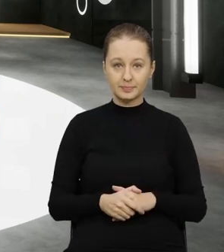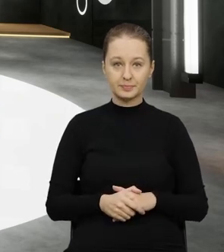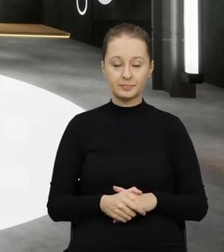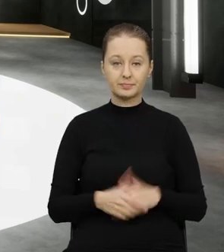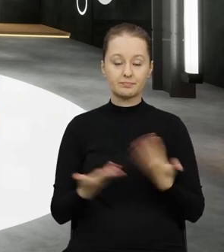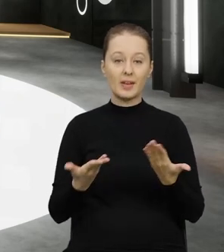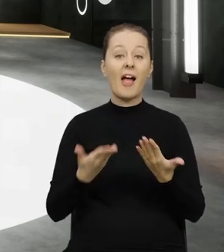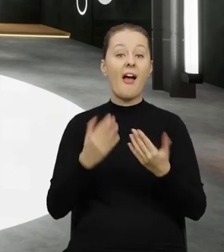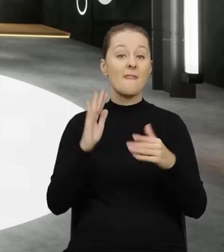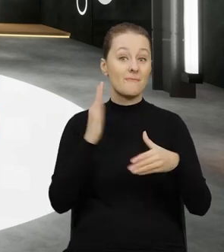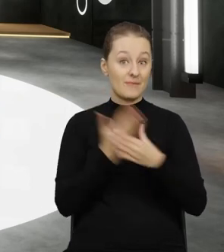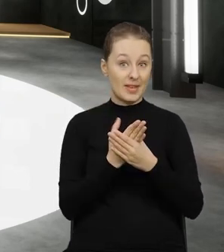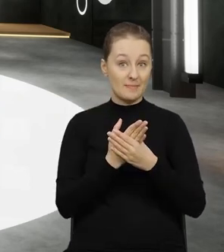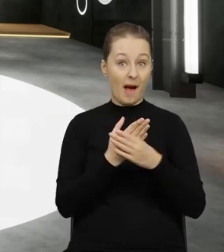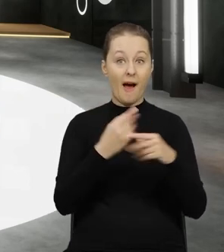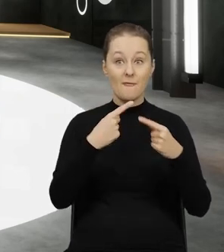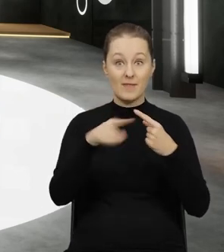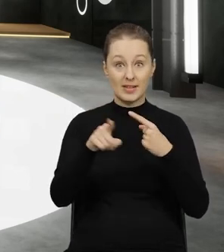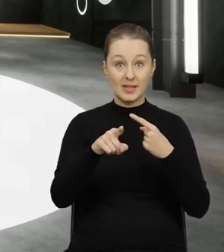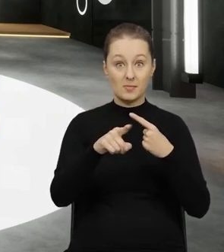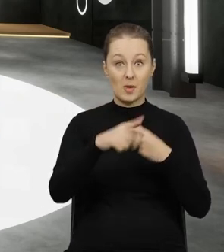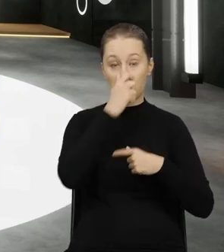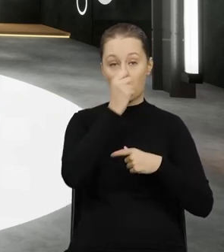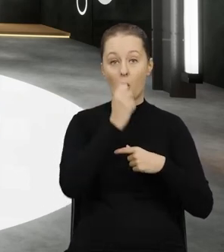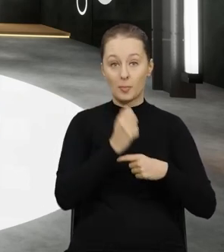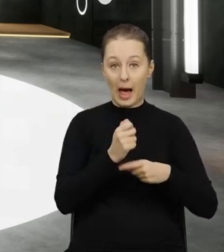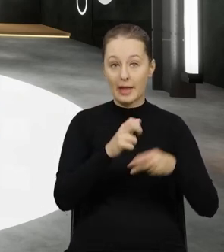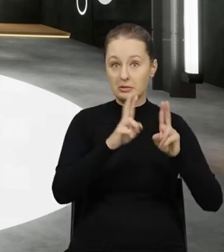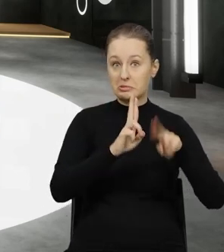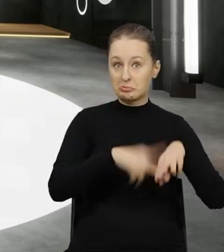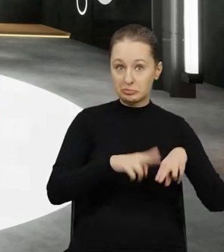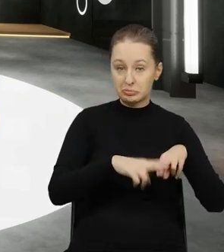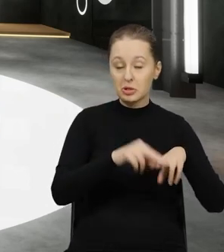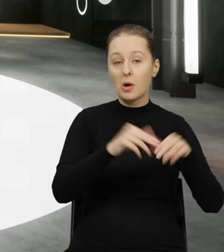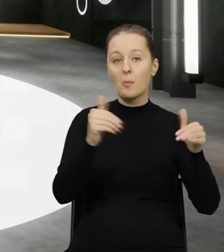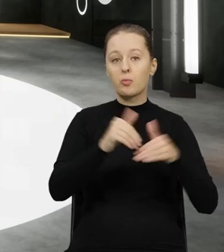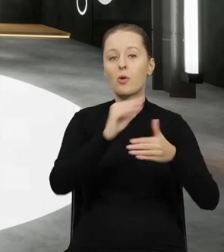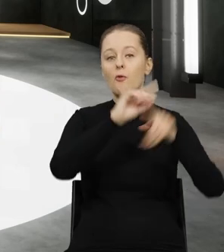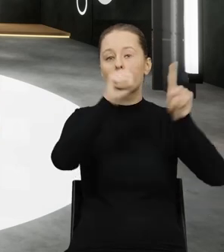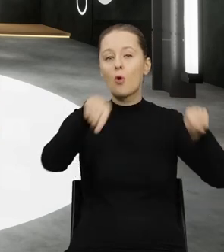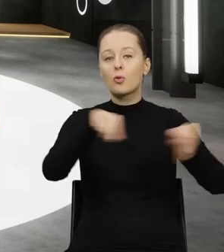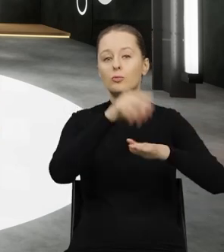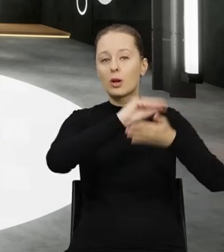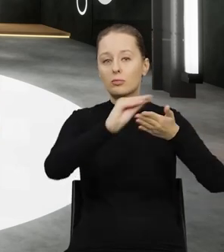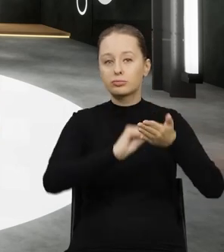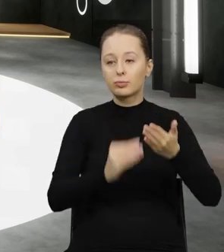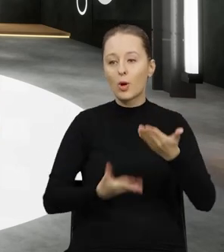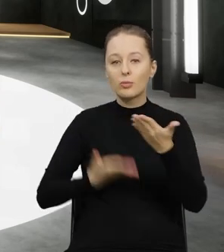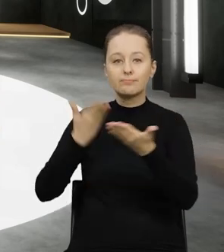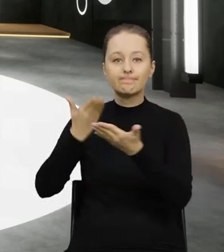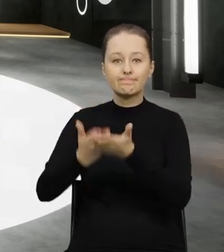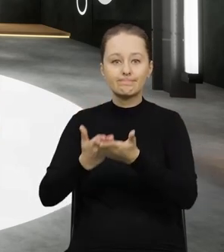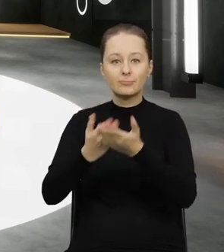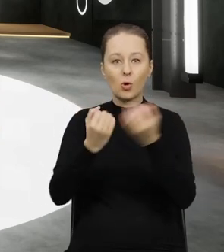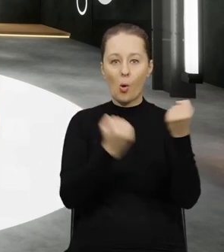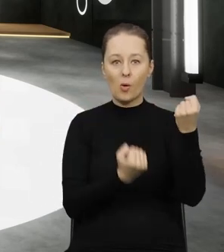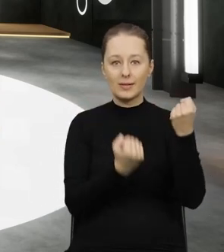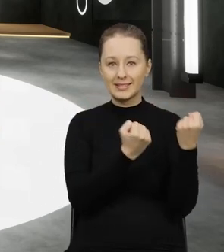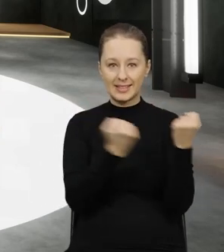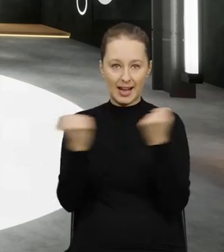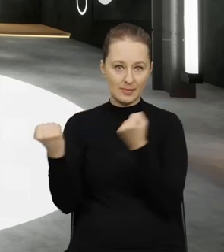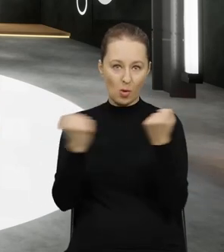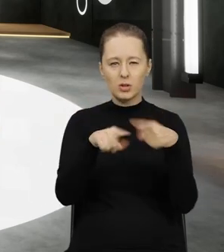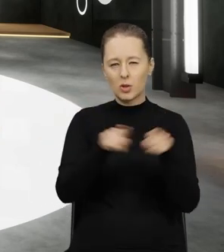na tym, że firma wysyłająca odpady musi wypełnić odpowiedni formularz i dołączyć go do transportu oraz mieć